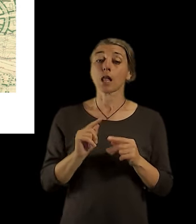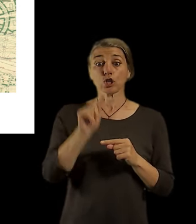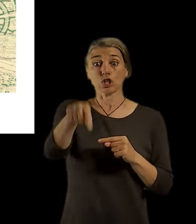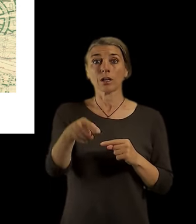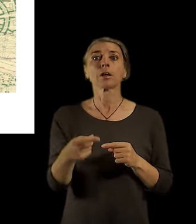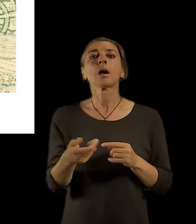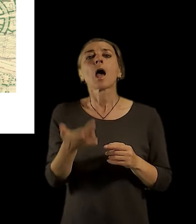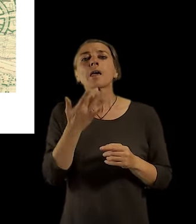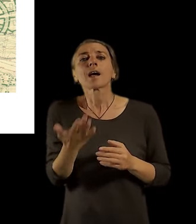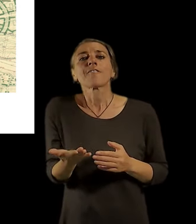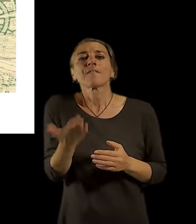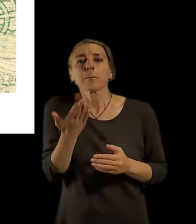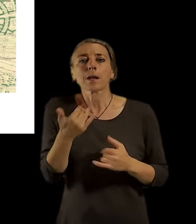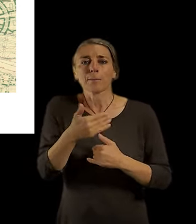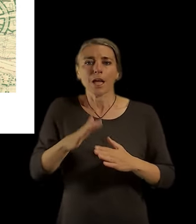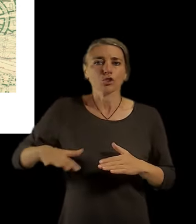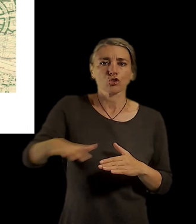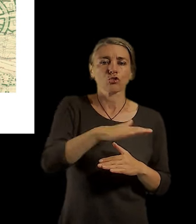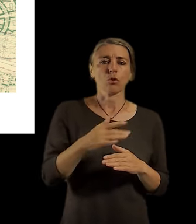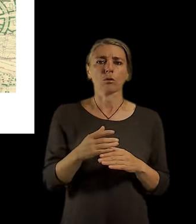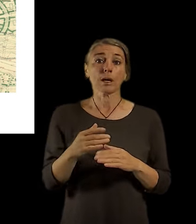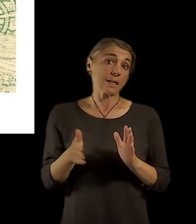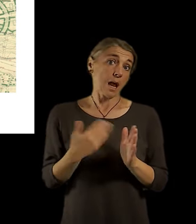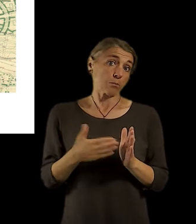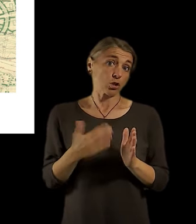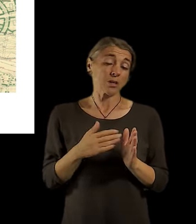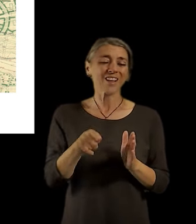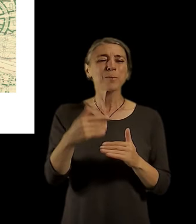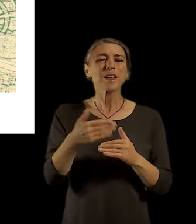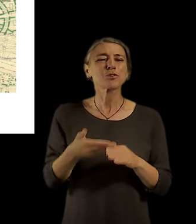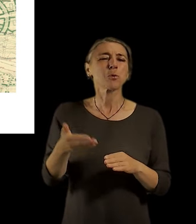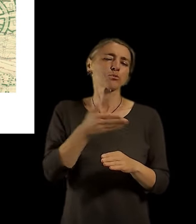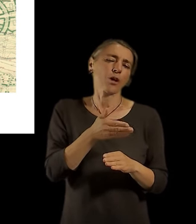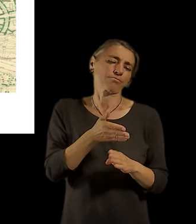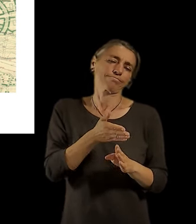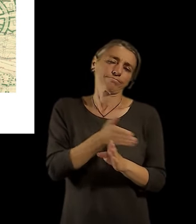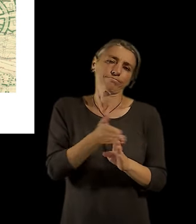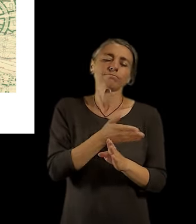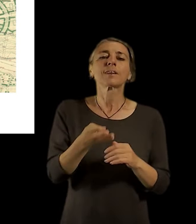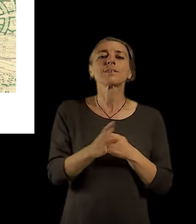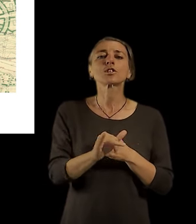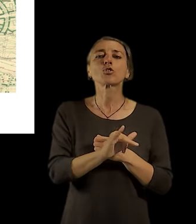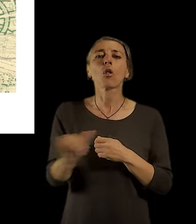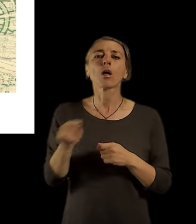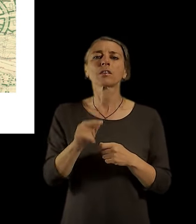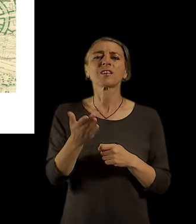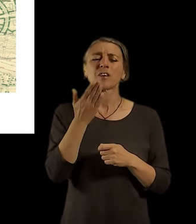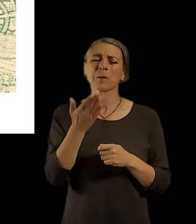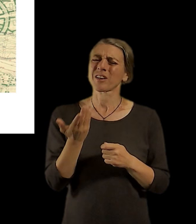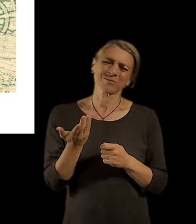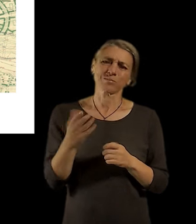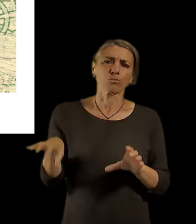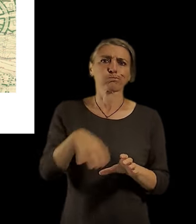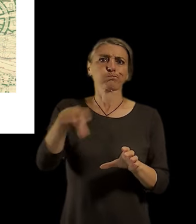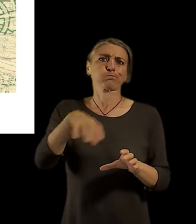19. století bylo prostě špinavé a že ten vlastně jeden z konceptů, který